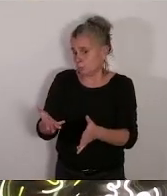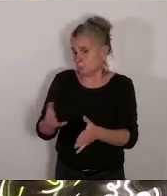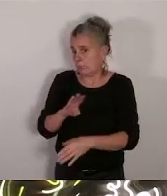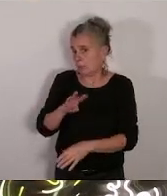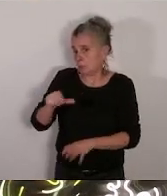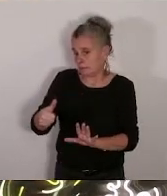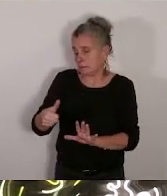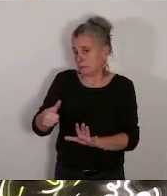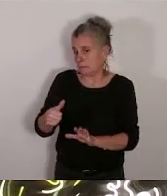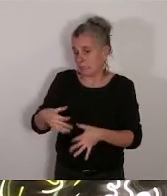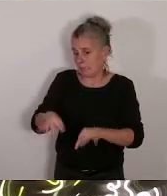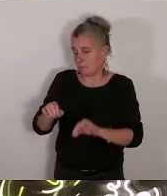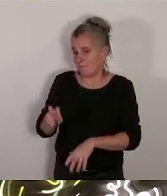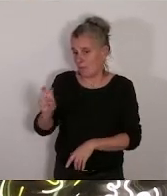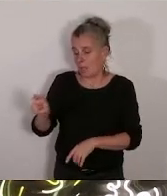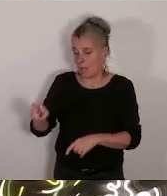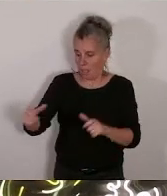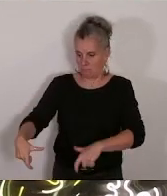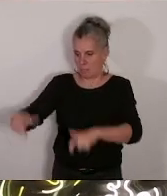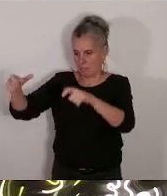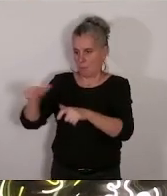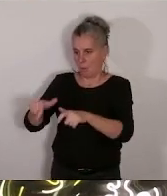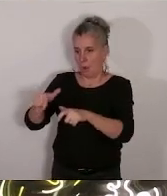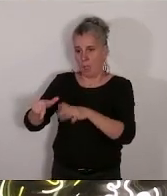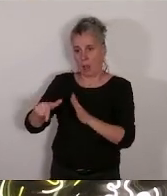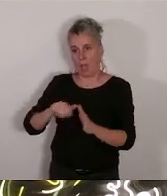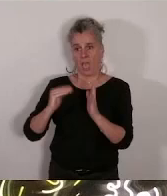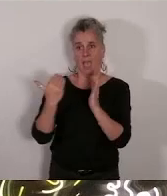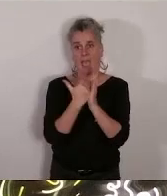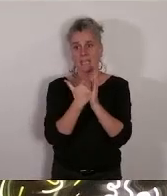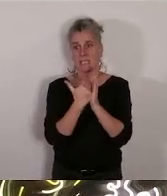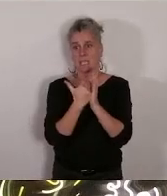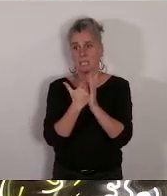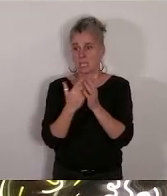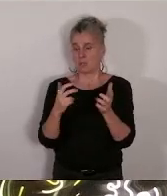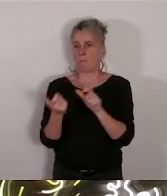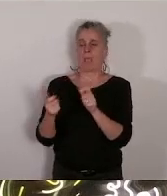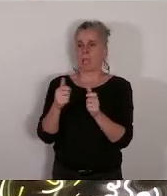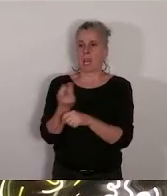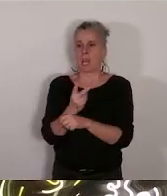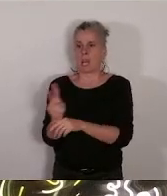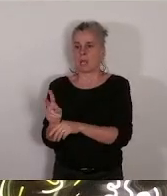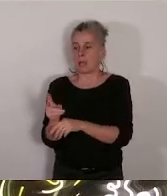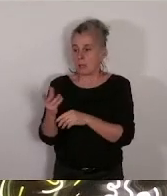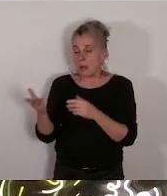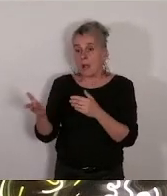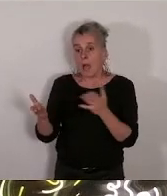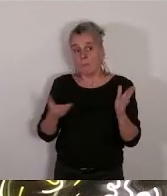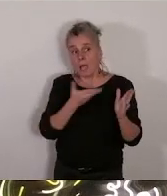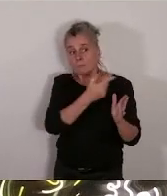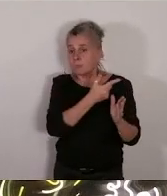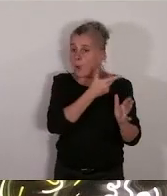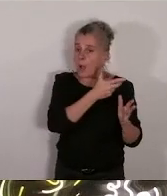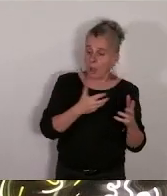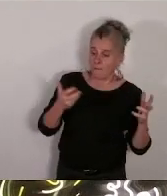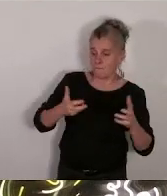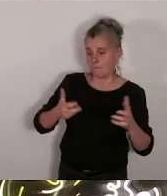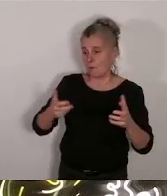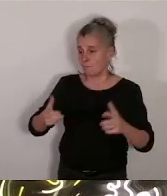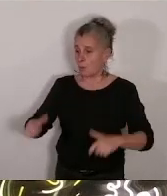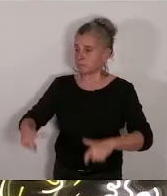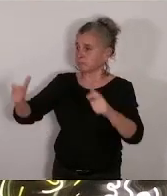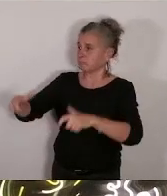édifié un immeuble à usage d'habitation frappée d'arrêté de péril veut édifier 29 logements alloués sous